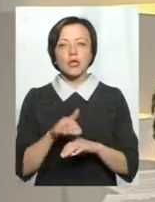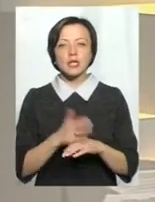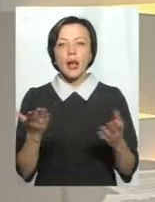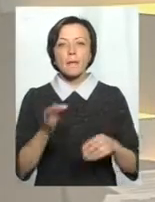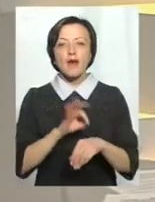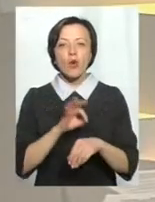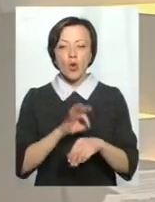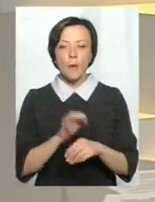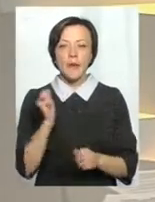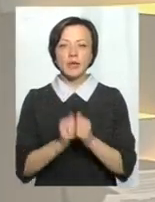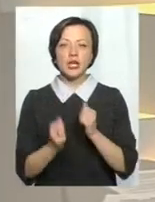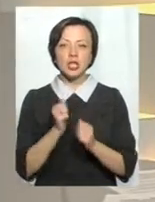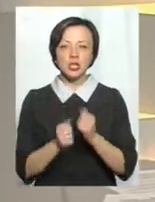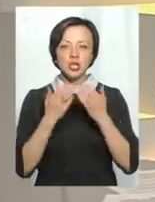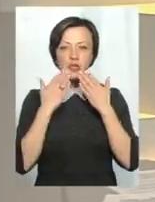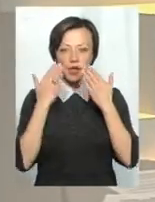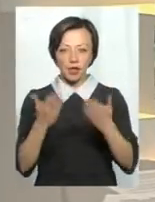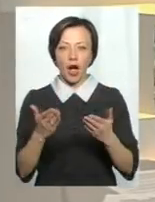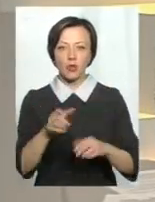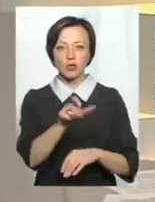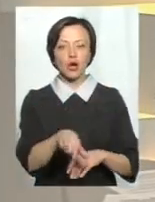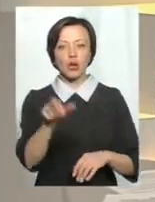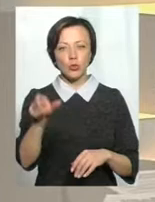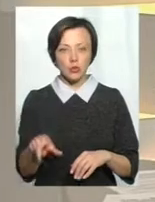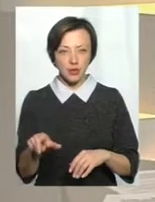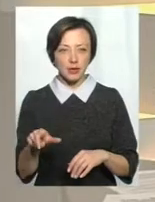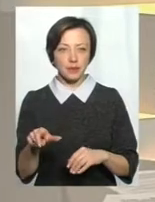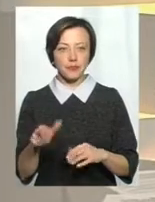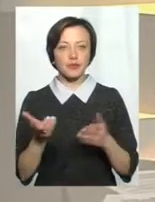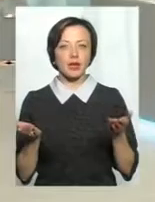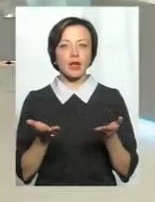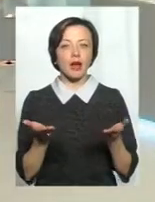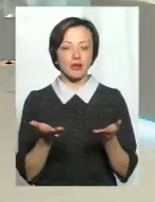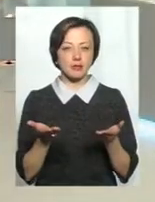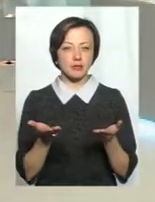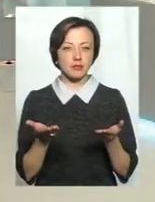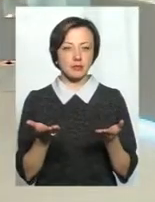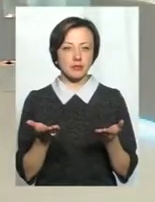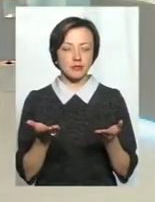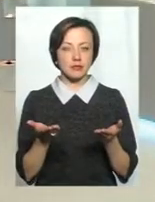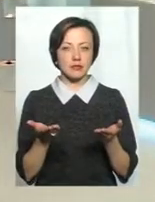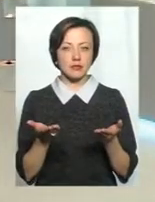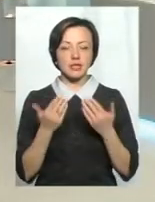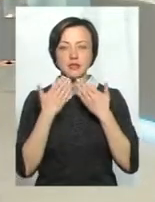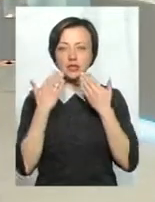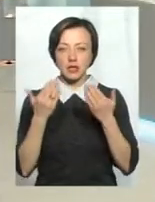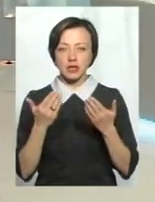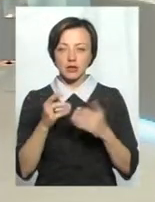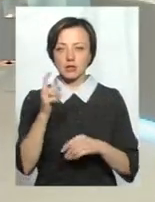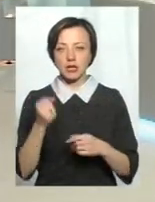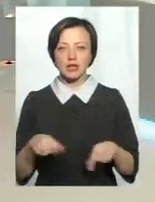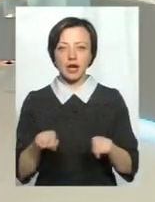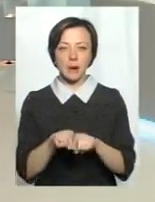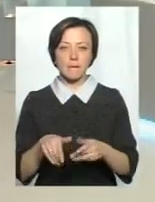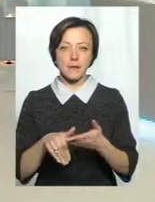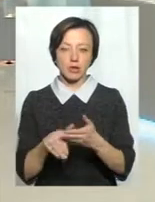хворобами найчастіше до вас звертаються пацієнти, які звертаються саме за таким